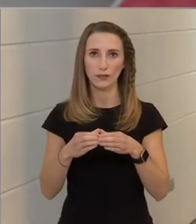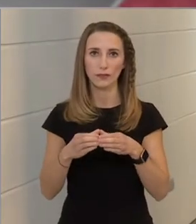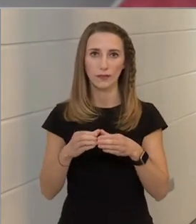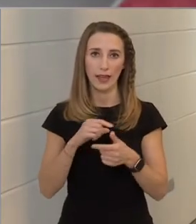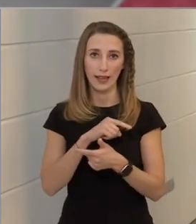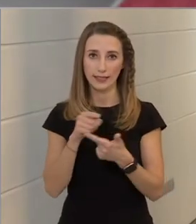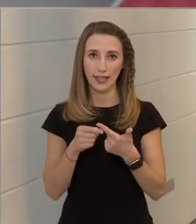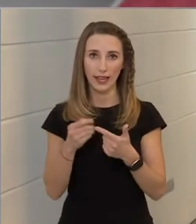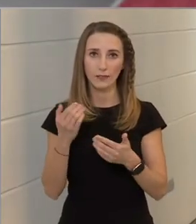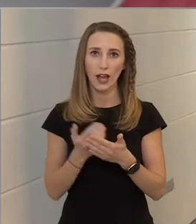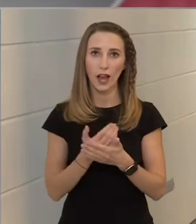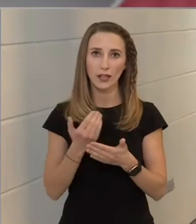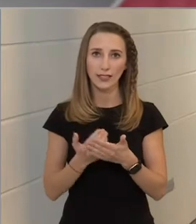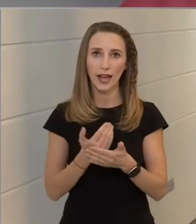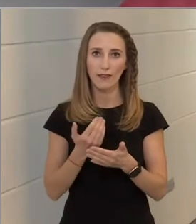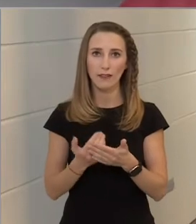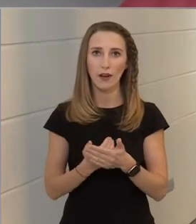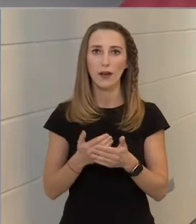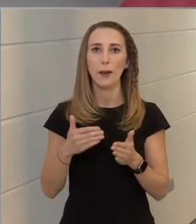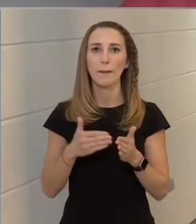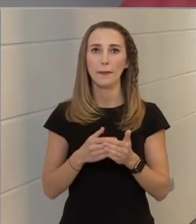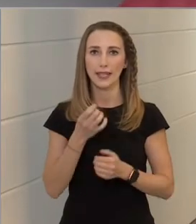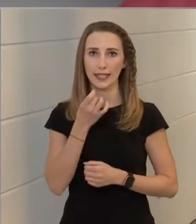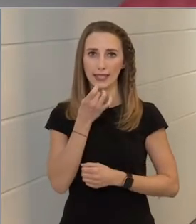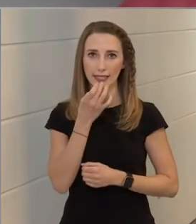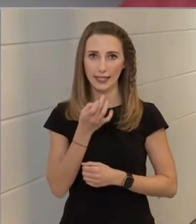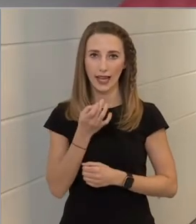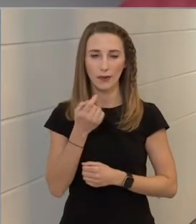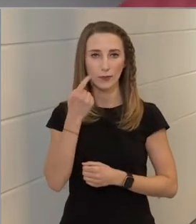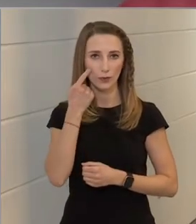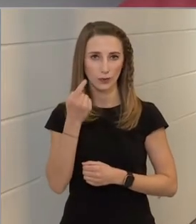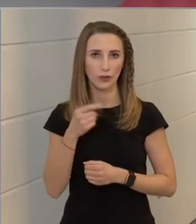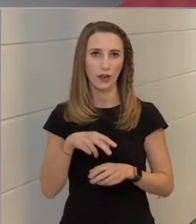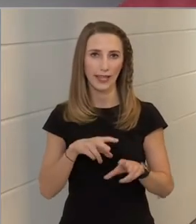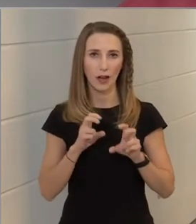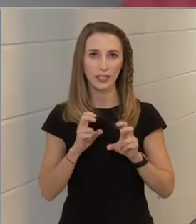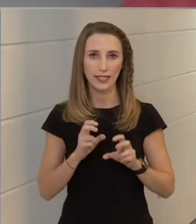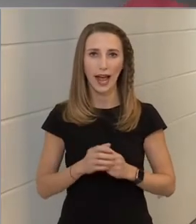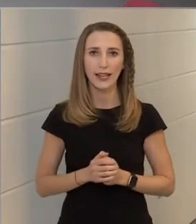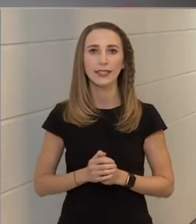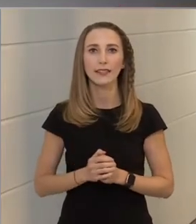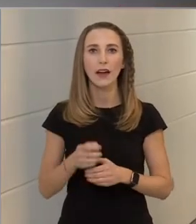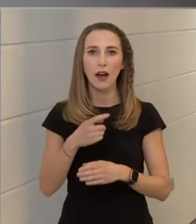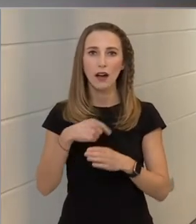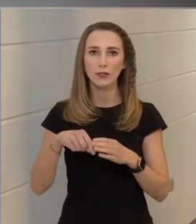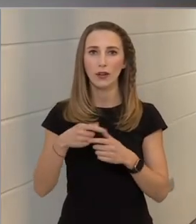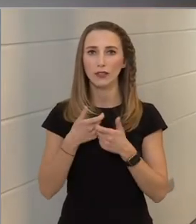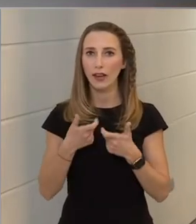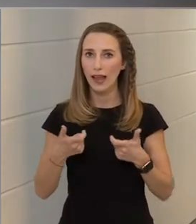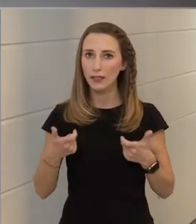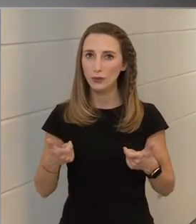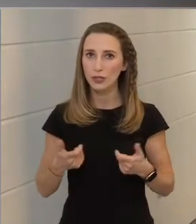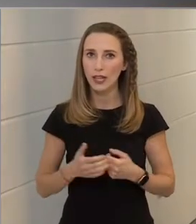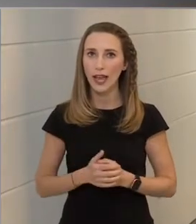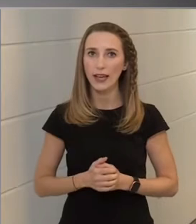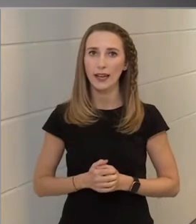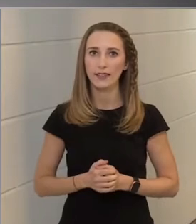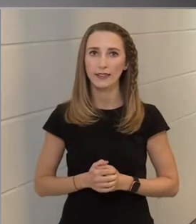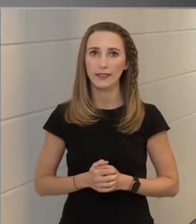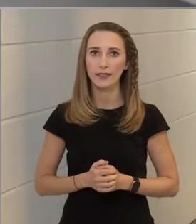felhasználva, még inkább ki tudja használni azokat a lehetőségeket,